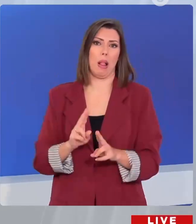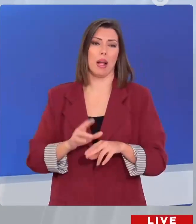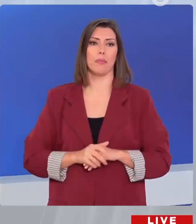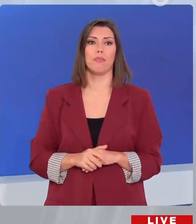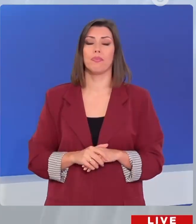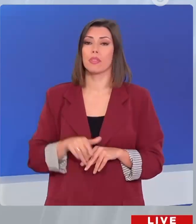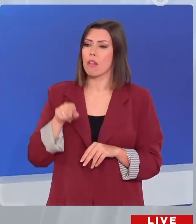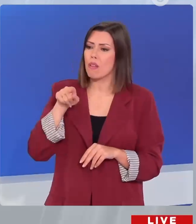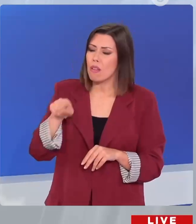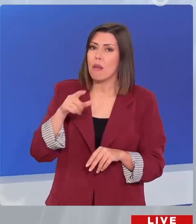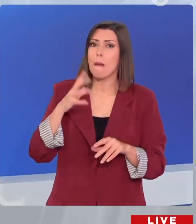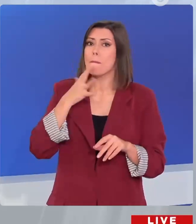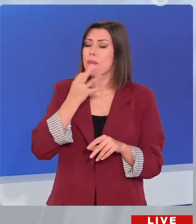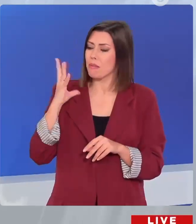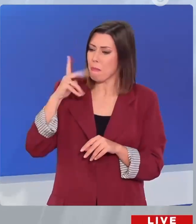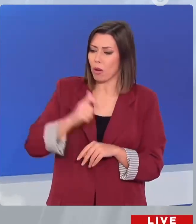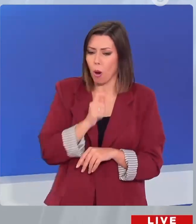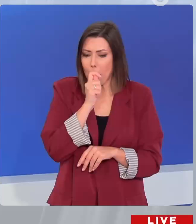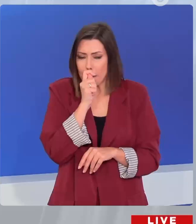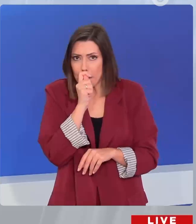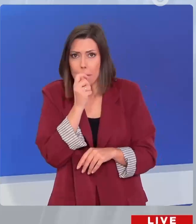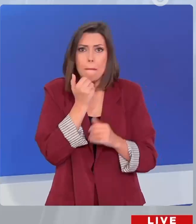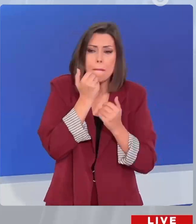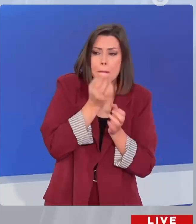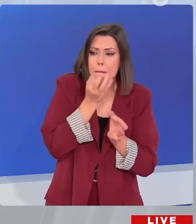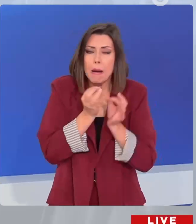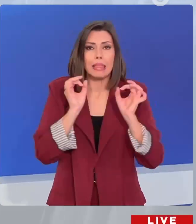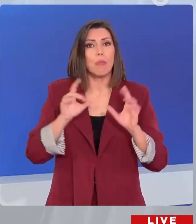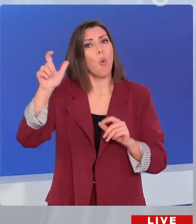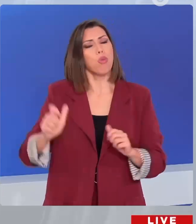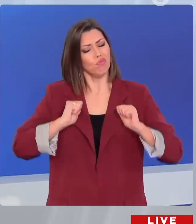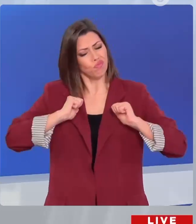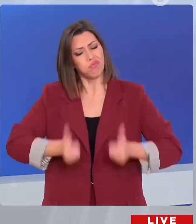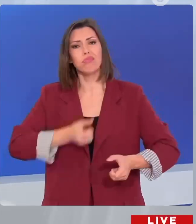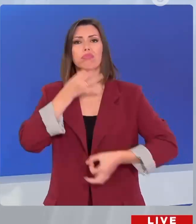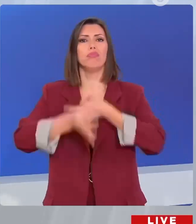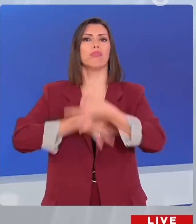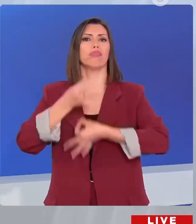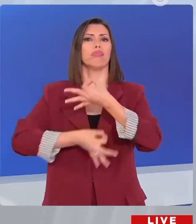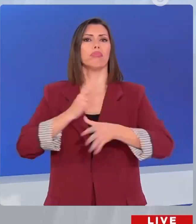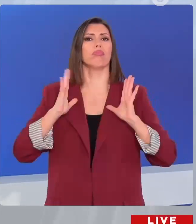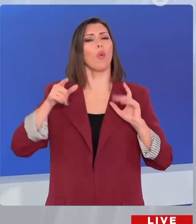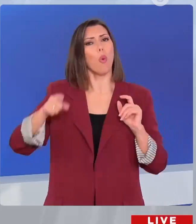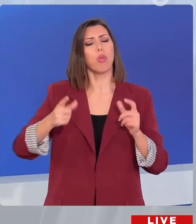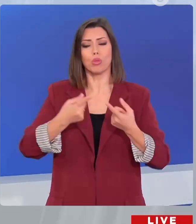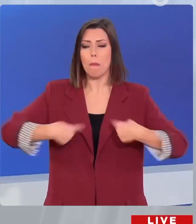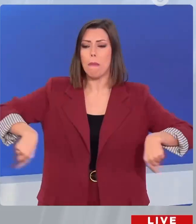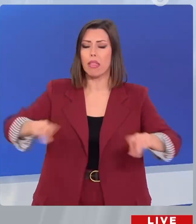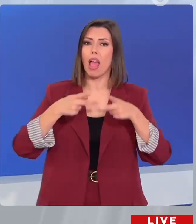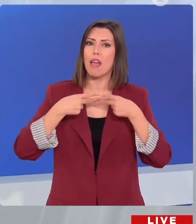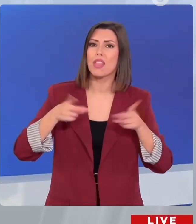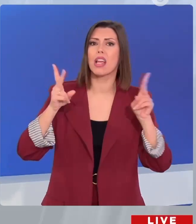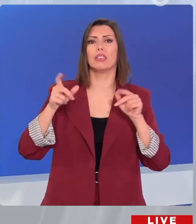αυτά τα οποία δεν μιλούσε κανείς και οραματίστηκε την Πλατεία Ελευθερίας και το Μουσείο Ολοκαυτόματος. Δεν φοβήθηκε να